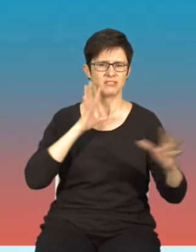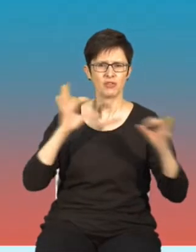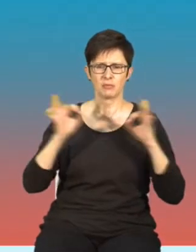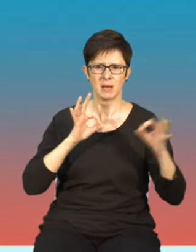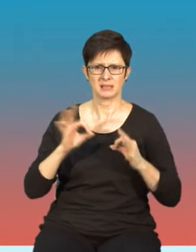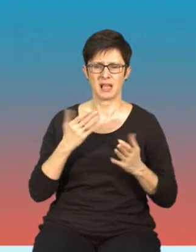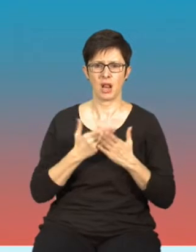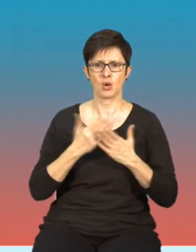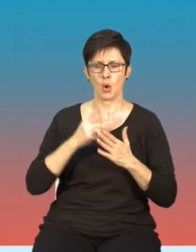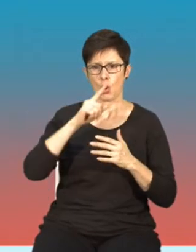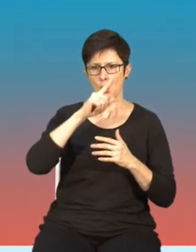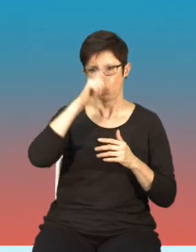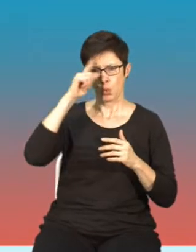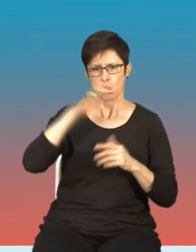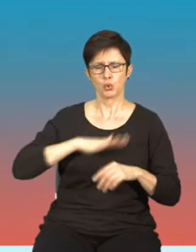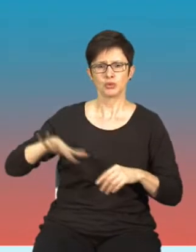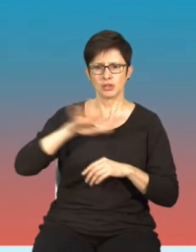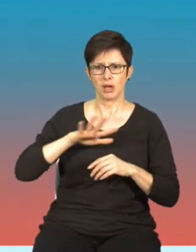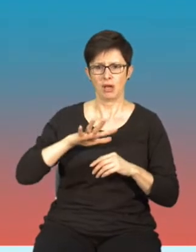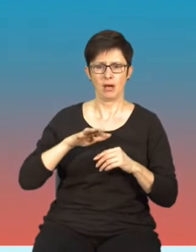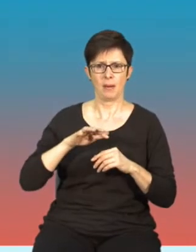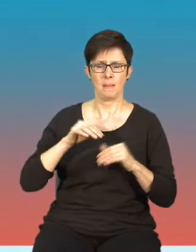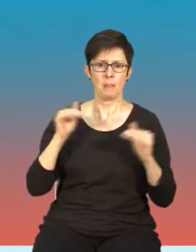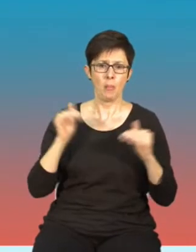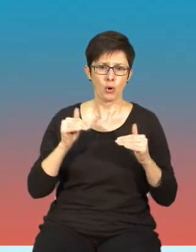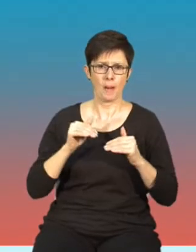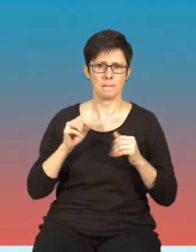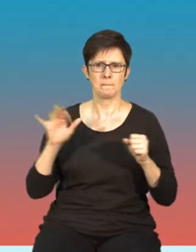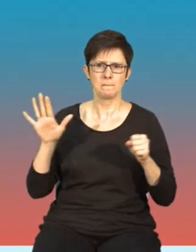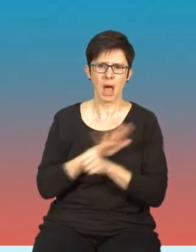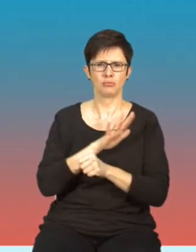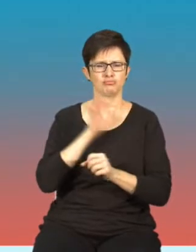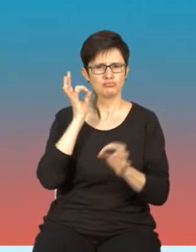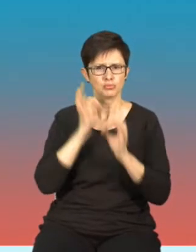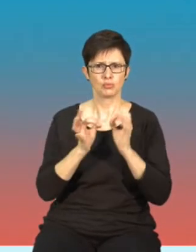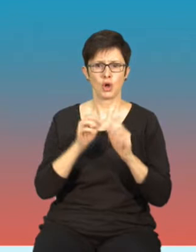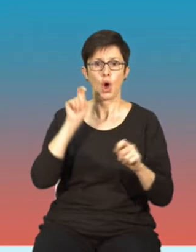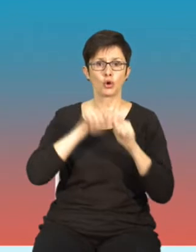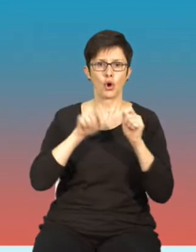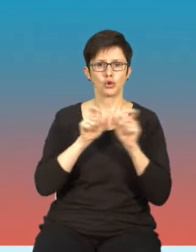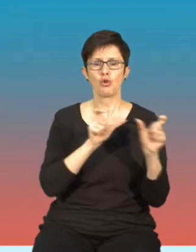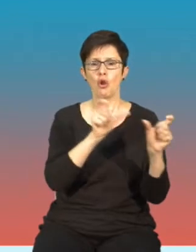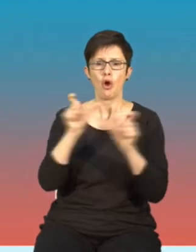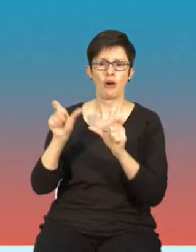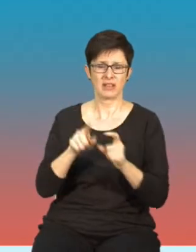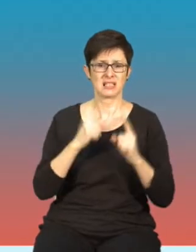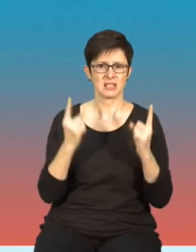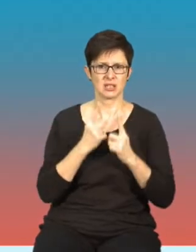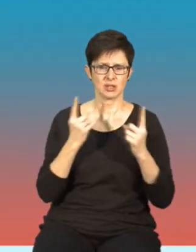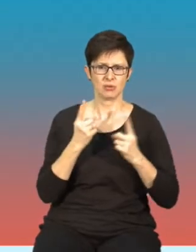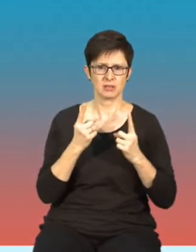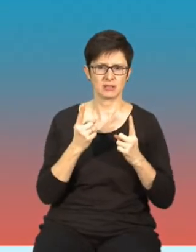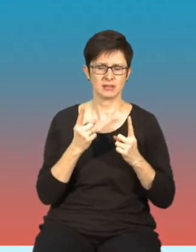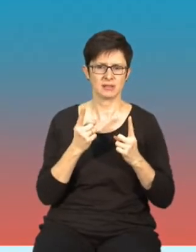pozwoliłyby w pełni tutaj kontrolować, nazwijmy to sytuację, są na